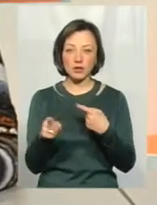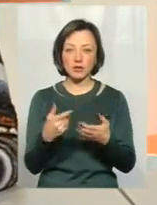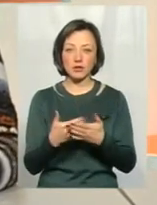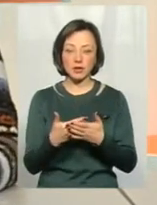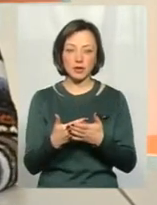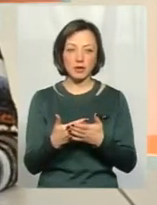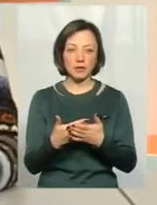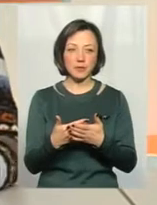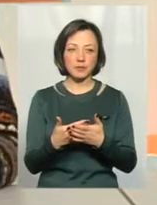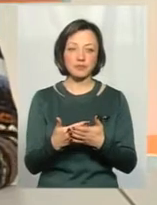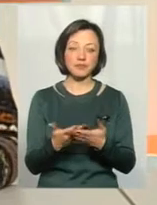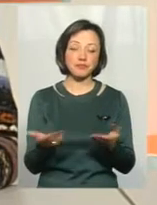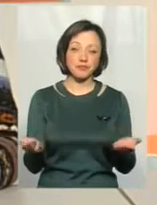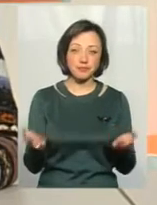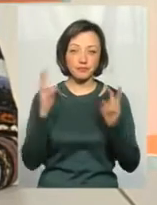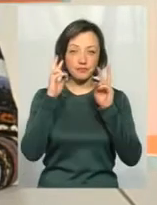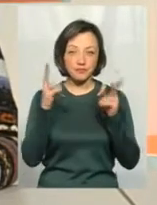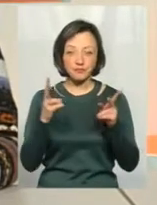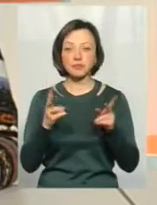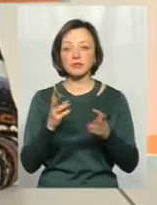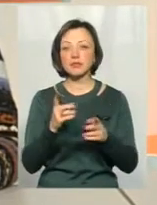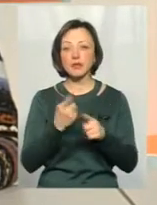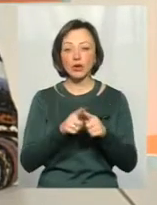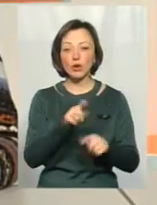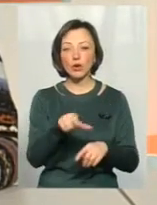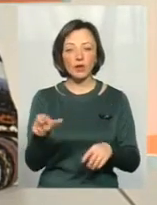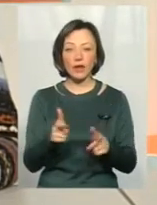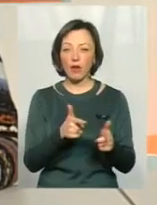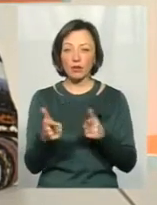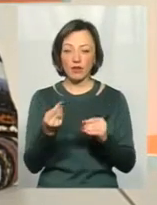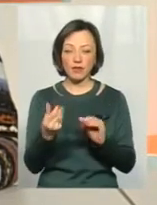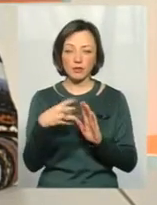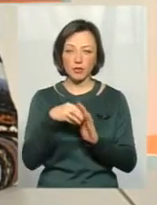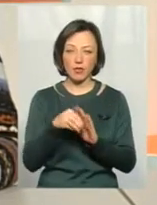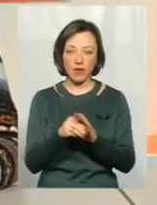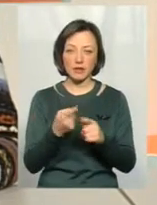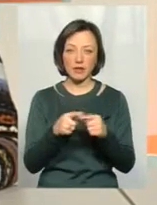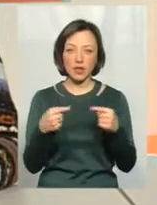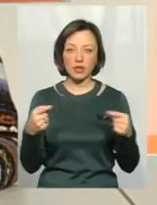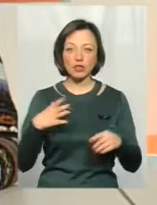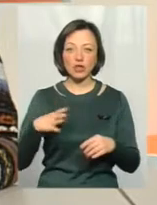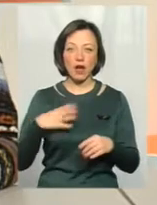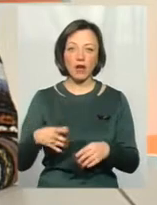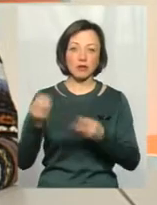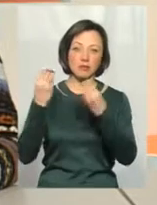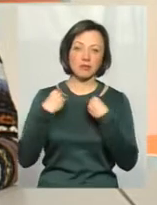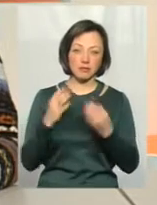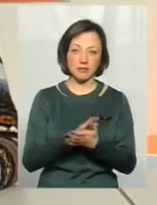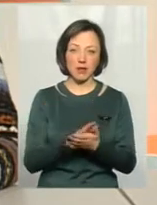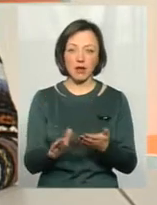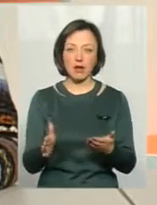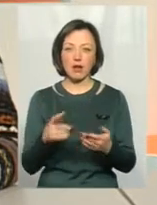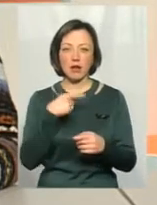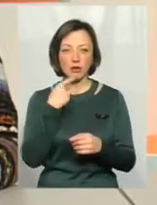відкрите і актуальне. І я відповім на чому. Тому що люди не готові інвестувати в ці речі. Вони все-таки чекають мани небесної. Коли ми спілкуємося з